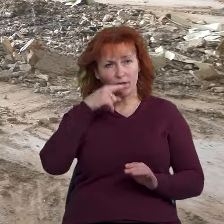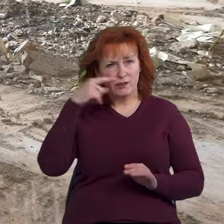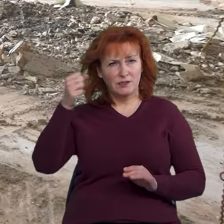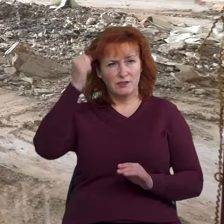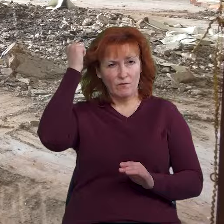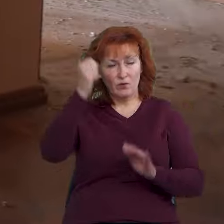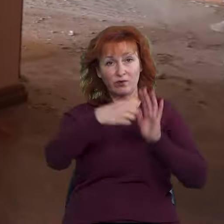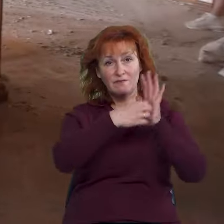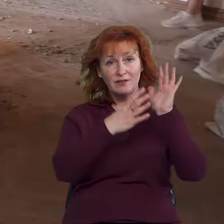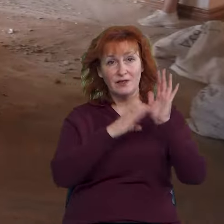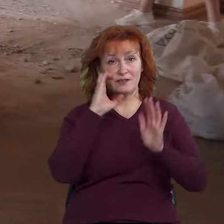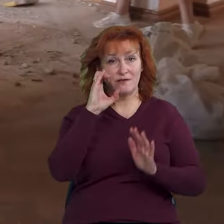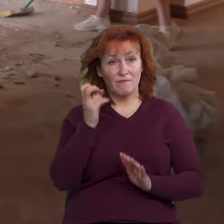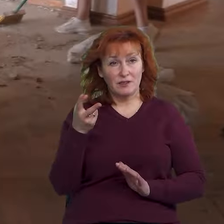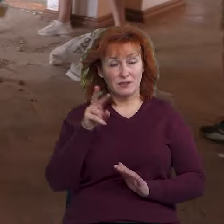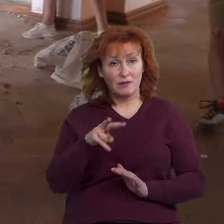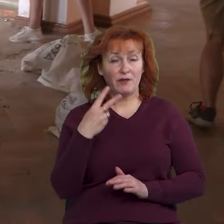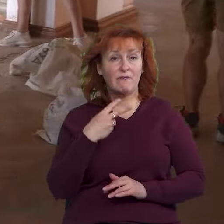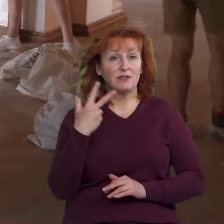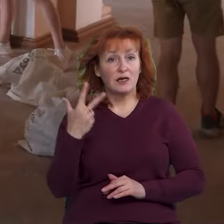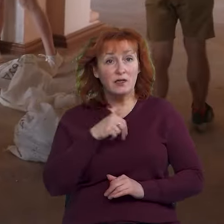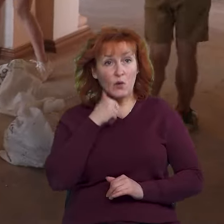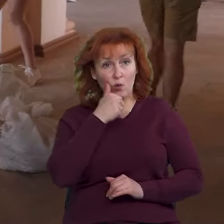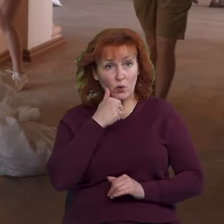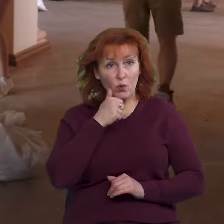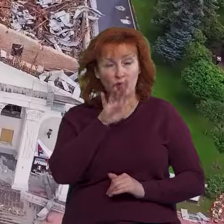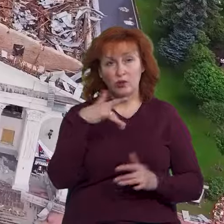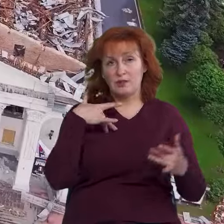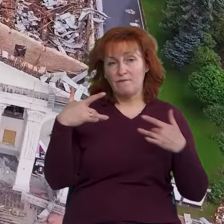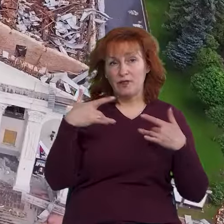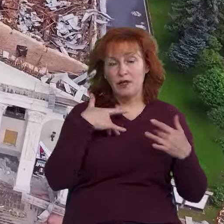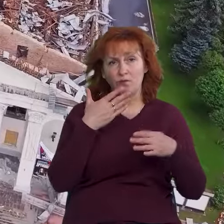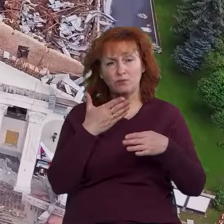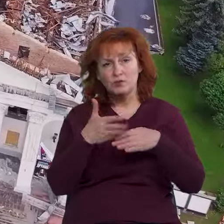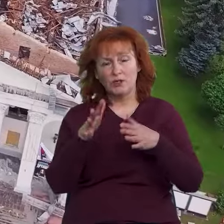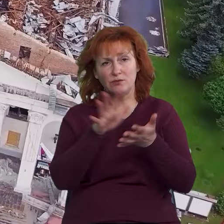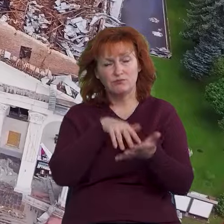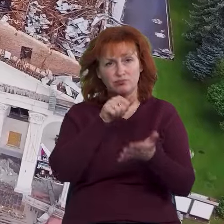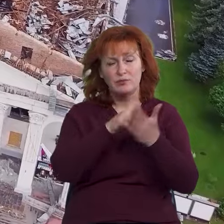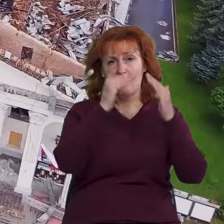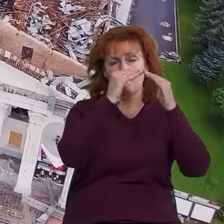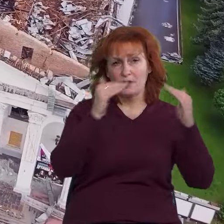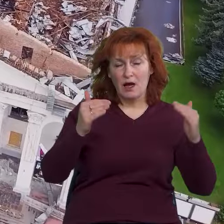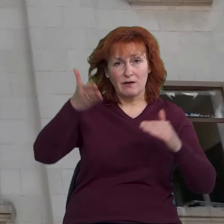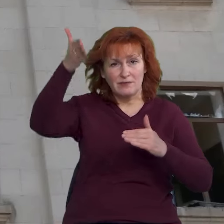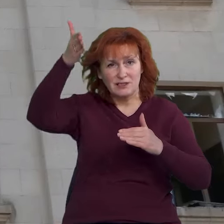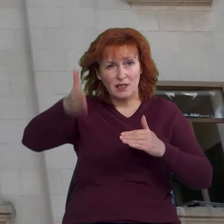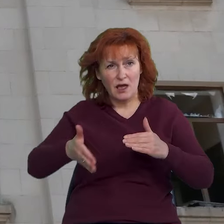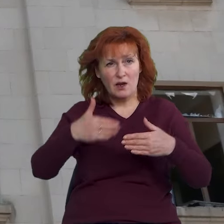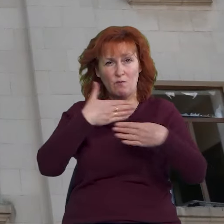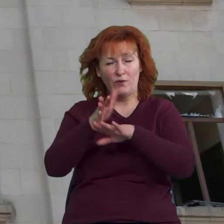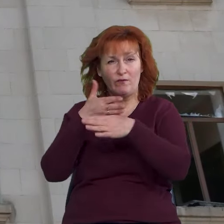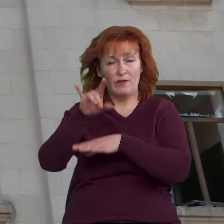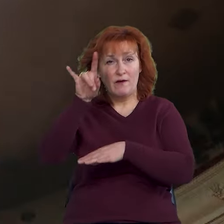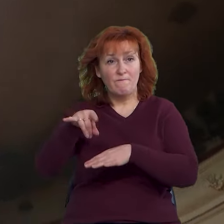ракетного удару 19 серпня 2023 року. Тоді в театрі частково зруйнувало дах, стелю головної зали та